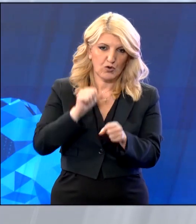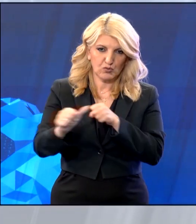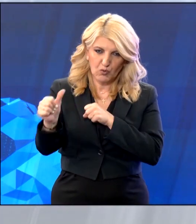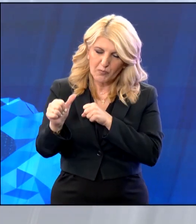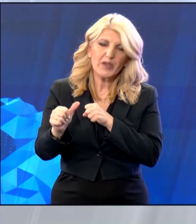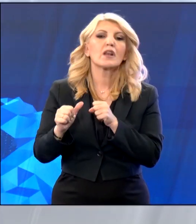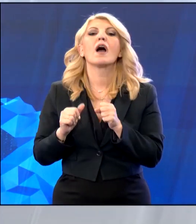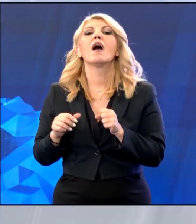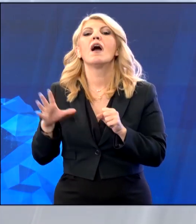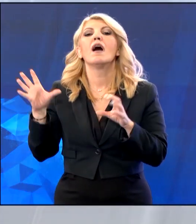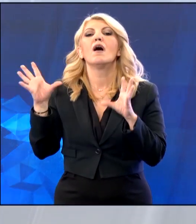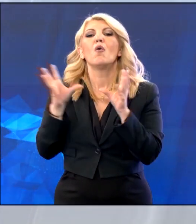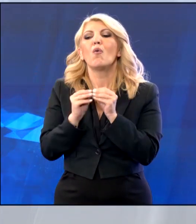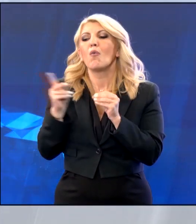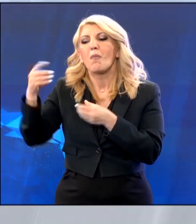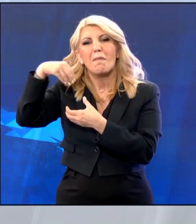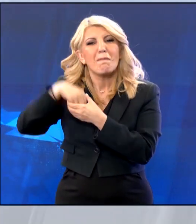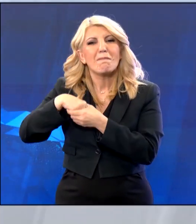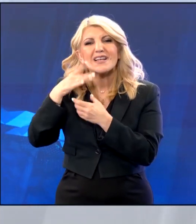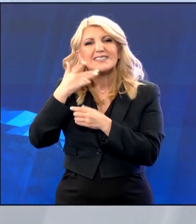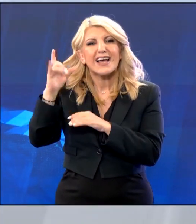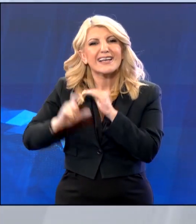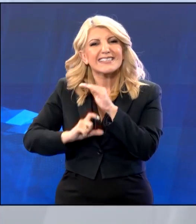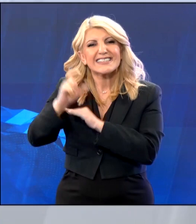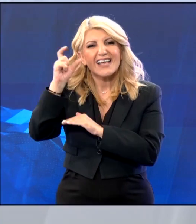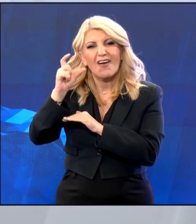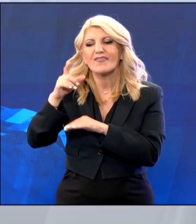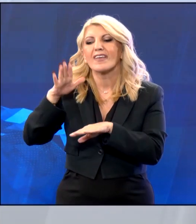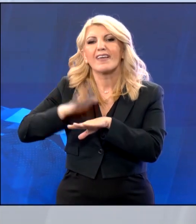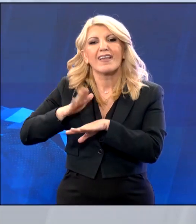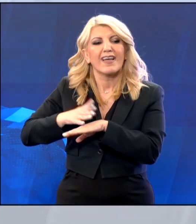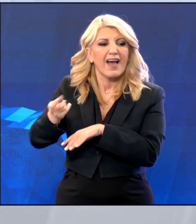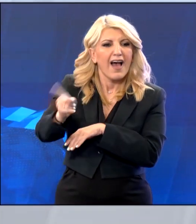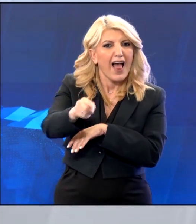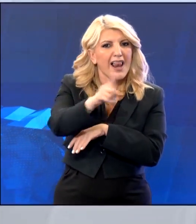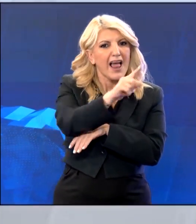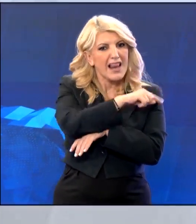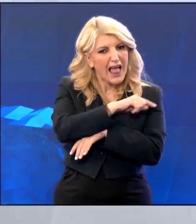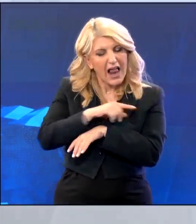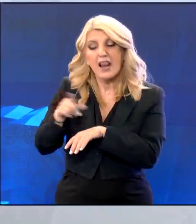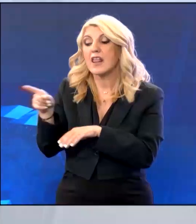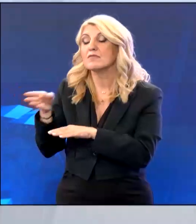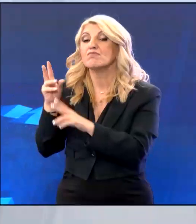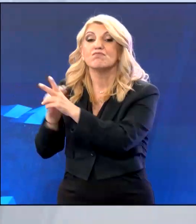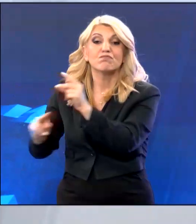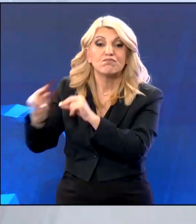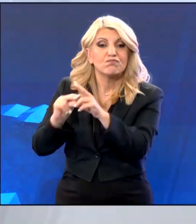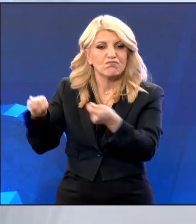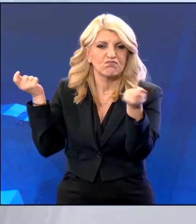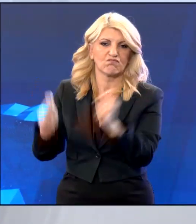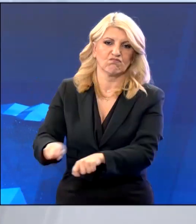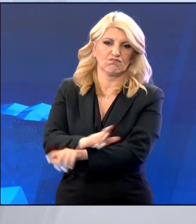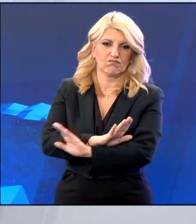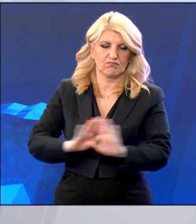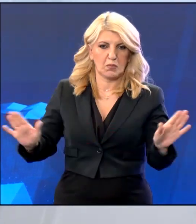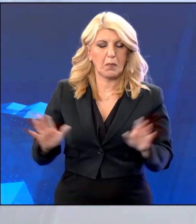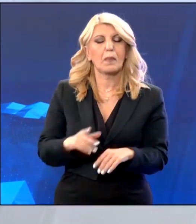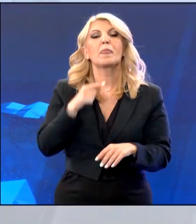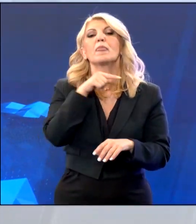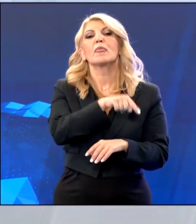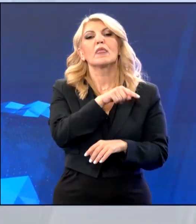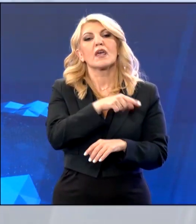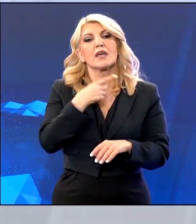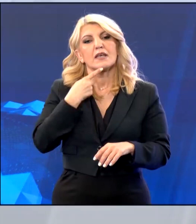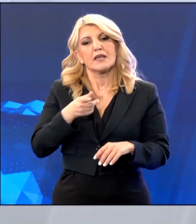με συγκατηγορούμενους του για την υπόθεση της εγκληματικής οργάνωσης της Χρυσής Αυγής. Το Δικαστικό Συμβούλιο έκανε δεχτεί την αίτηση για η φόρον